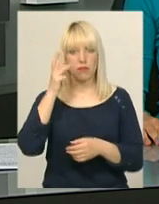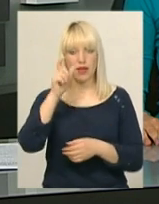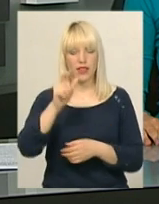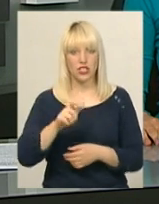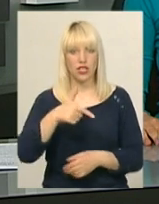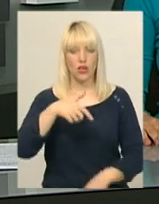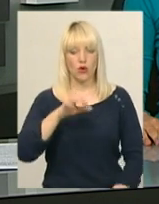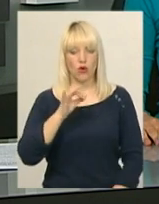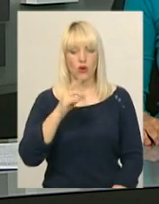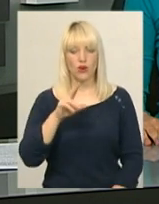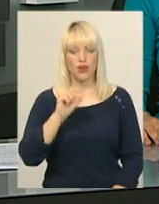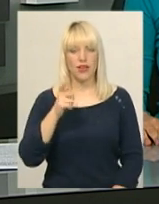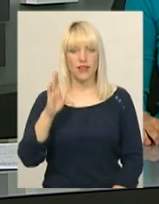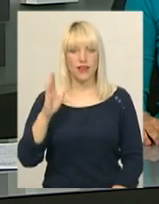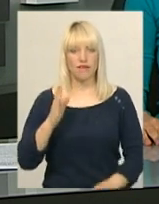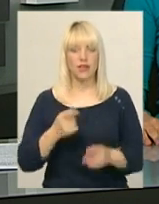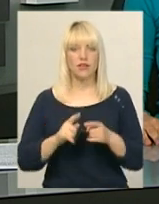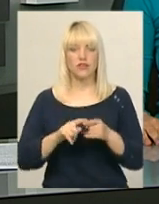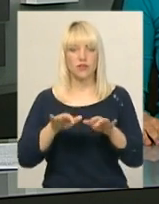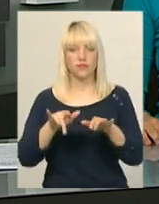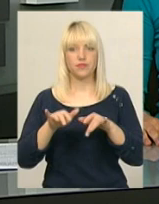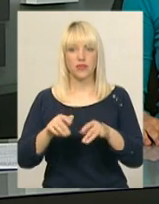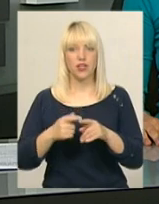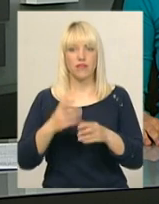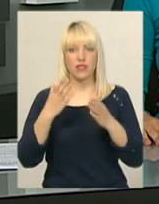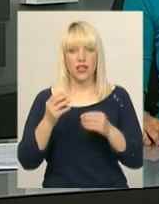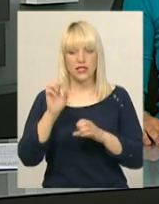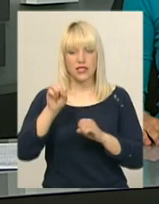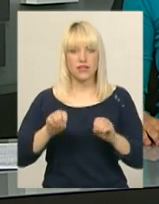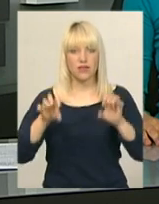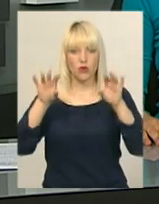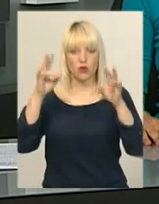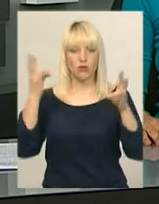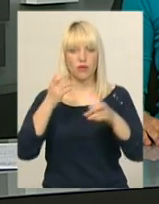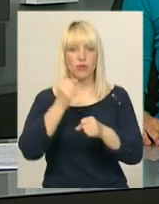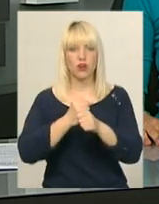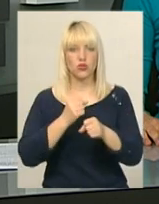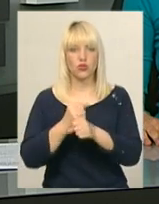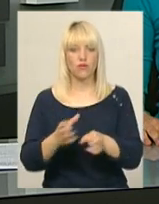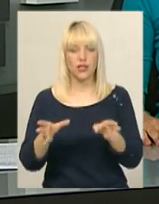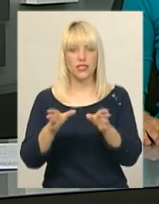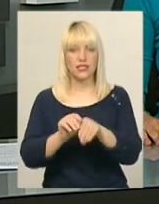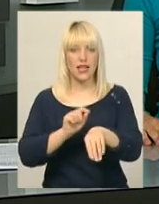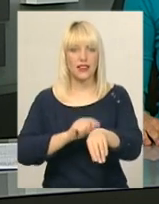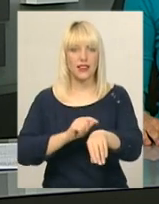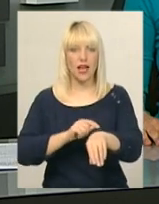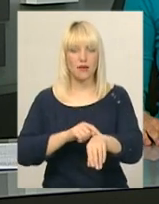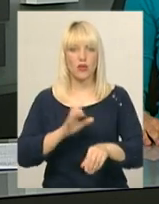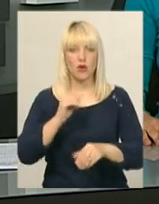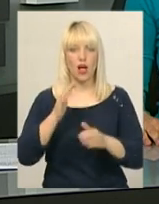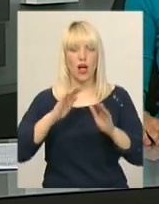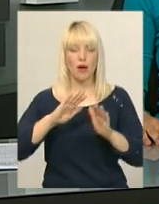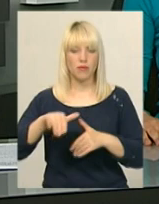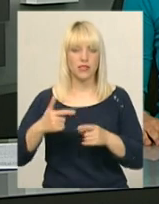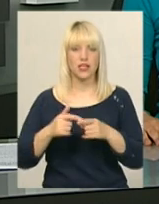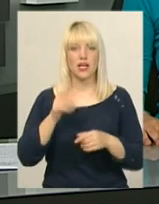написав на сайті єдиної системи місцевих петицій. В день світлофор має працювати з таймером, пише Юрій Гордєєв, він чить час доби після натискання